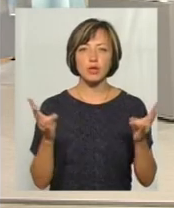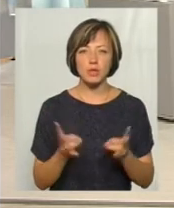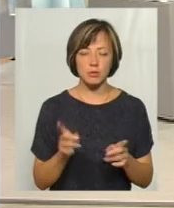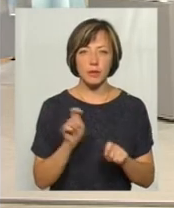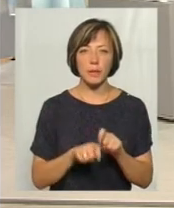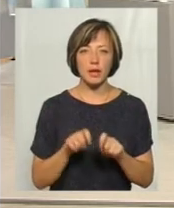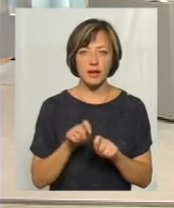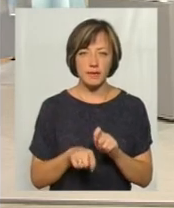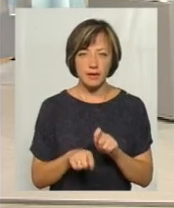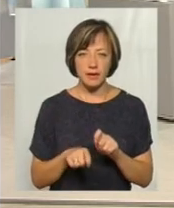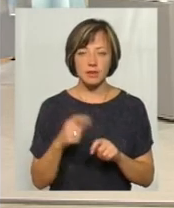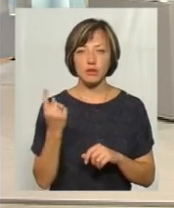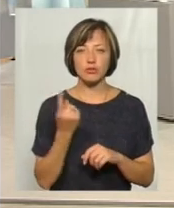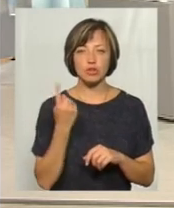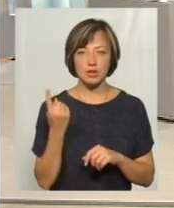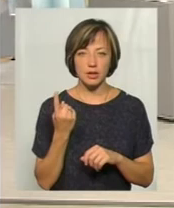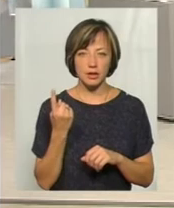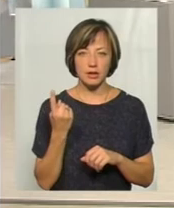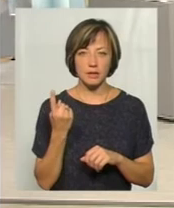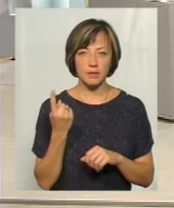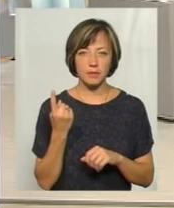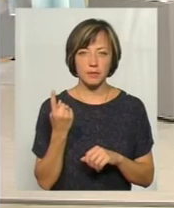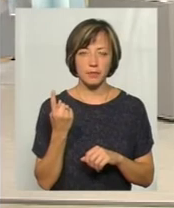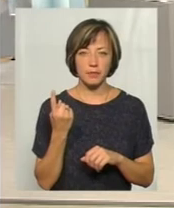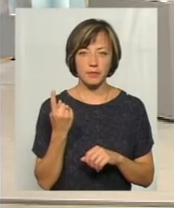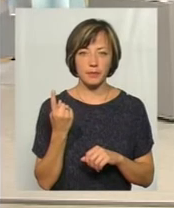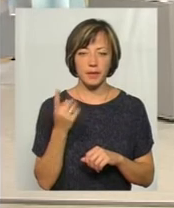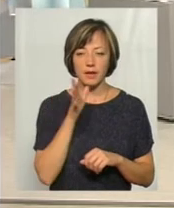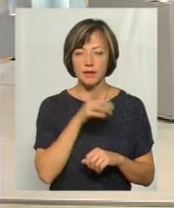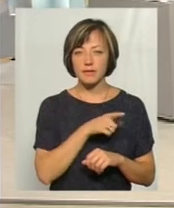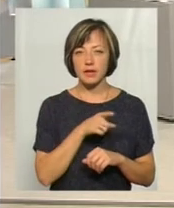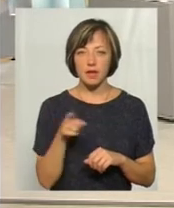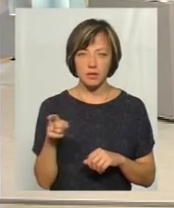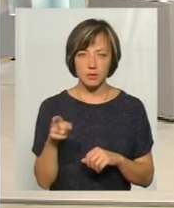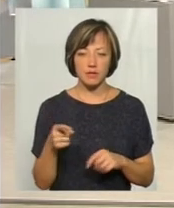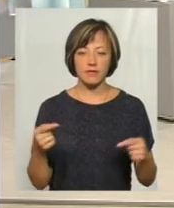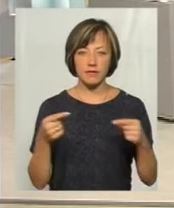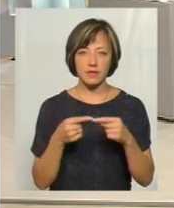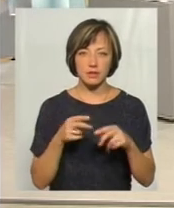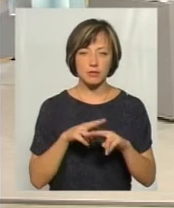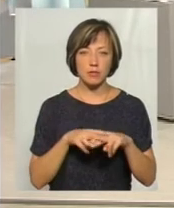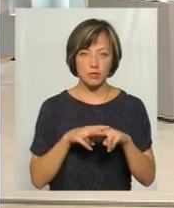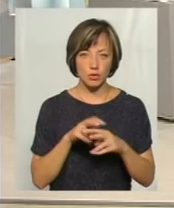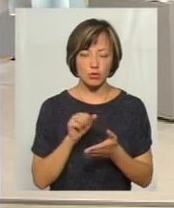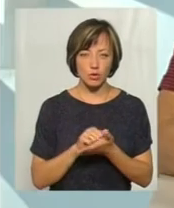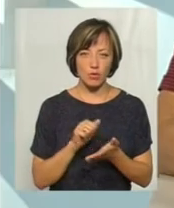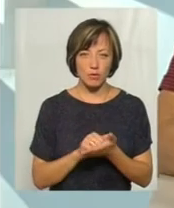їх повіряти в терміни, які визначені паспортом